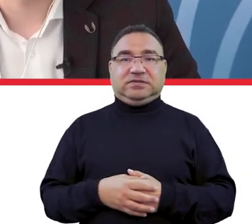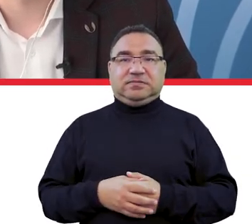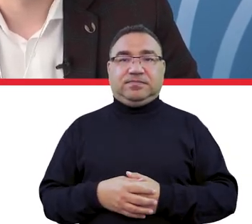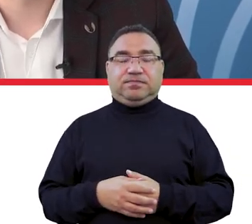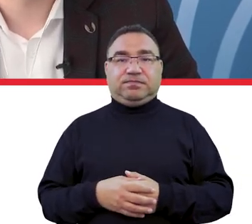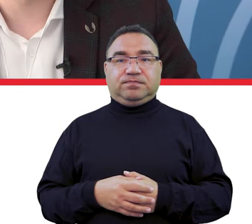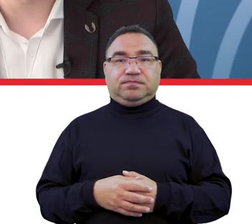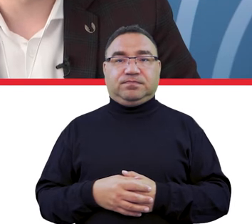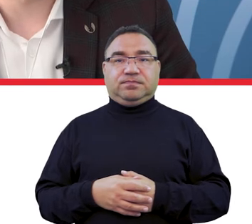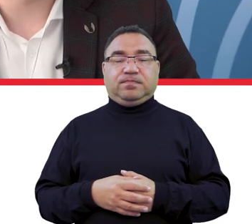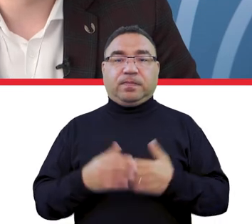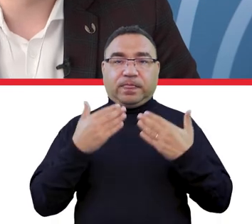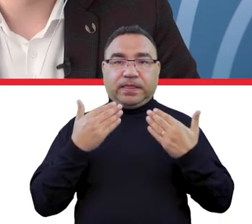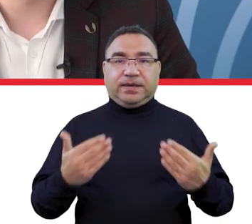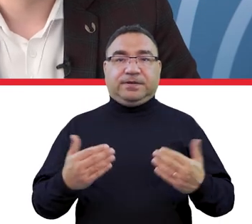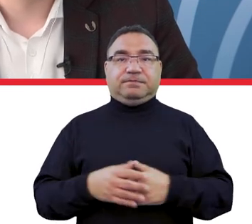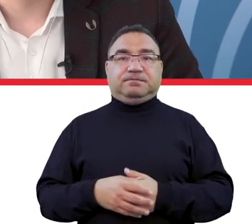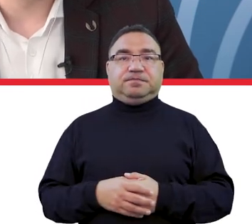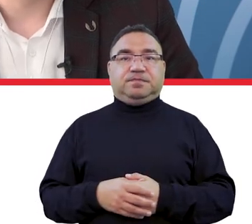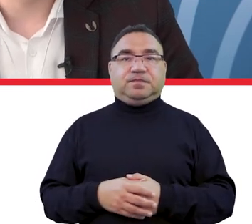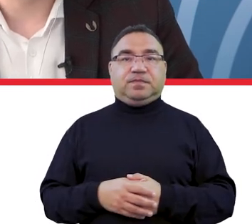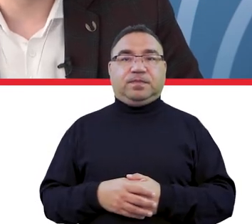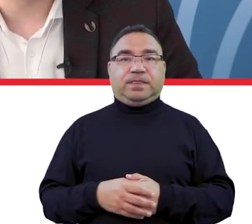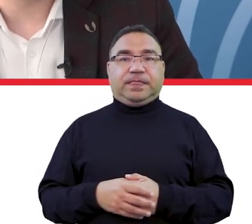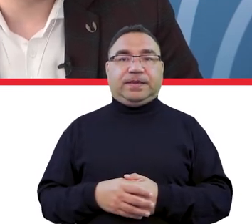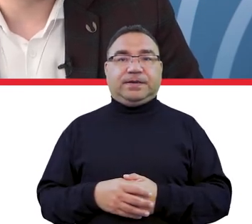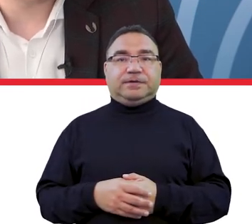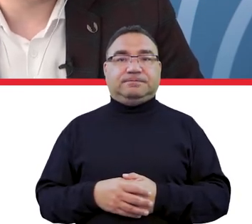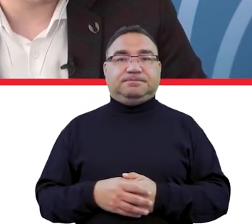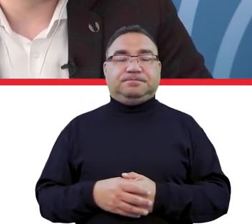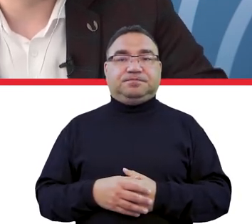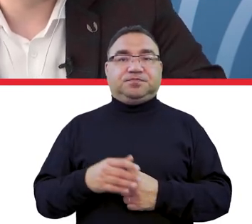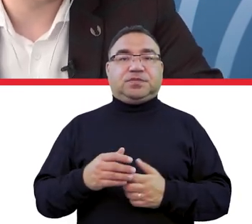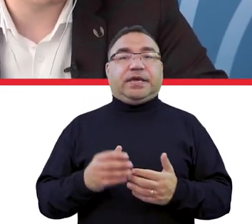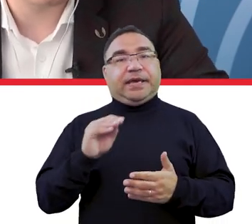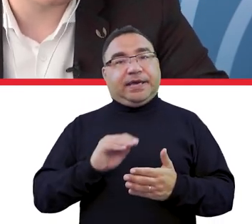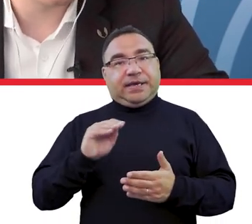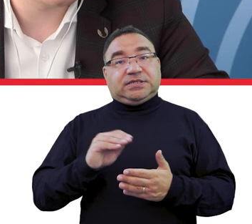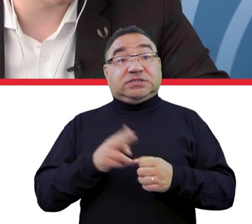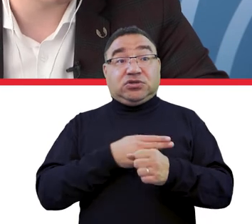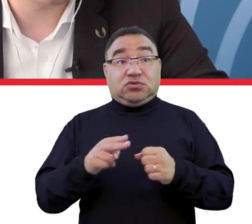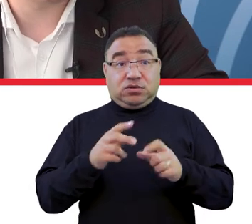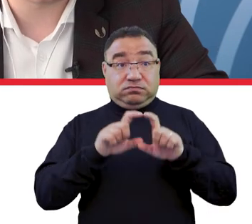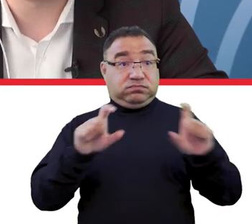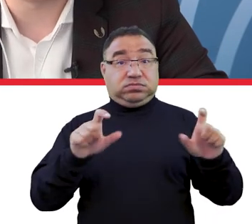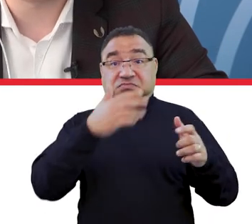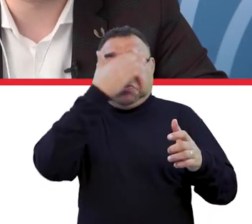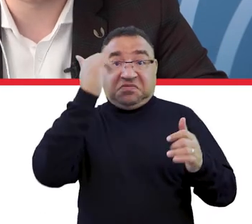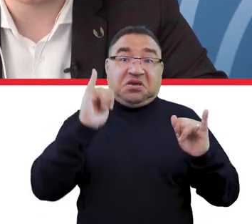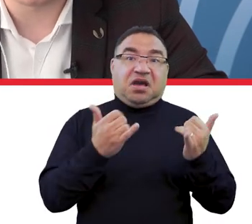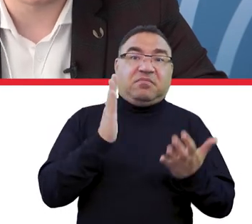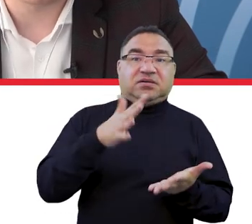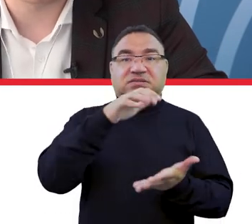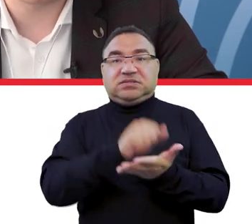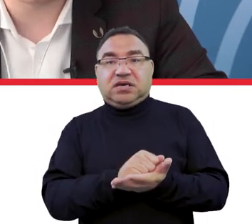realizowana. Dziękuję bardzo, panie ministrze. Idąc dalej w te pytania na przyszłym roku akademickim i na niektórych uczelniach nadal nie wiadomo, w jakiej formie mamy